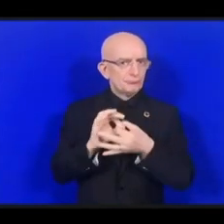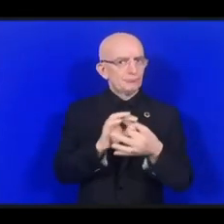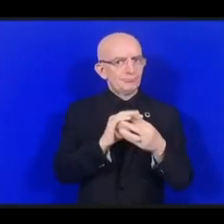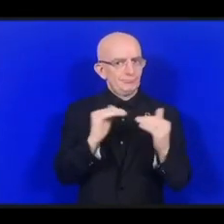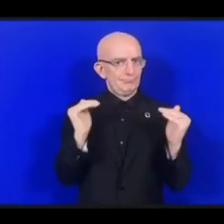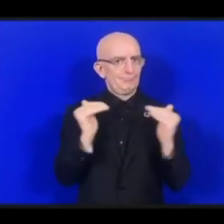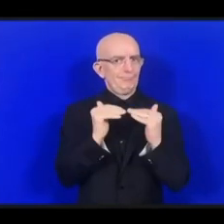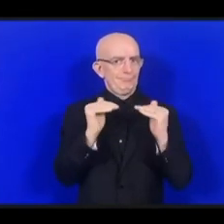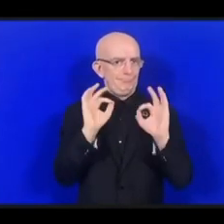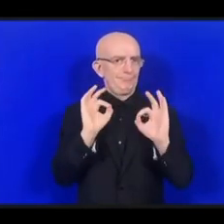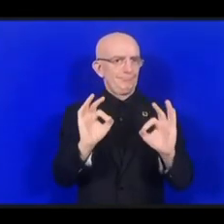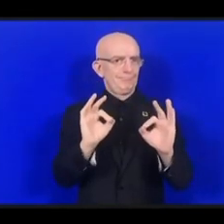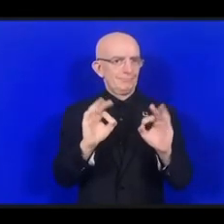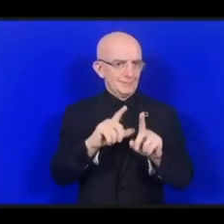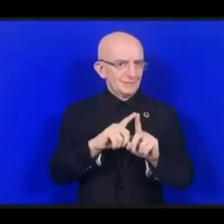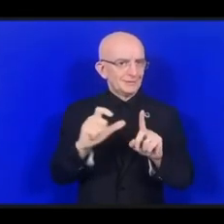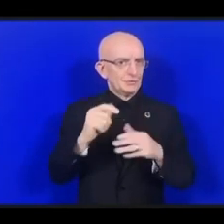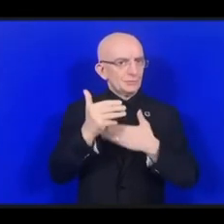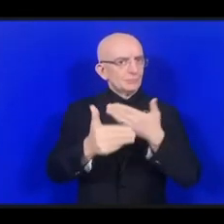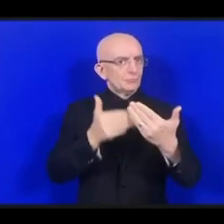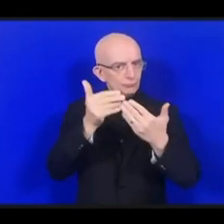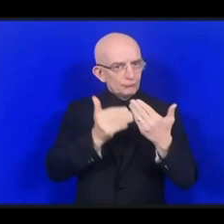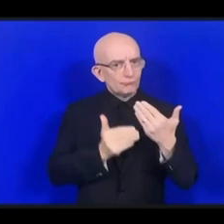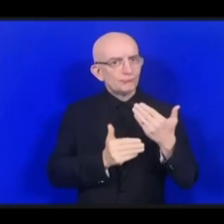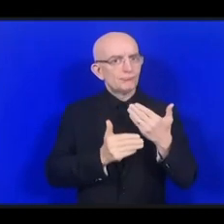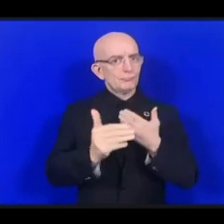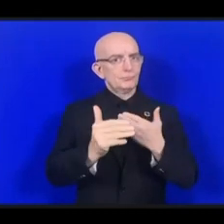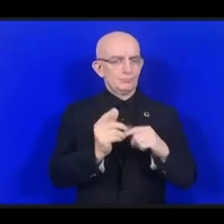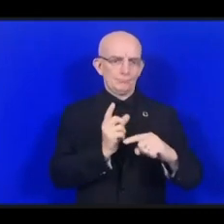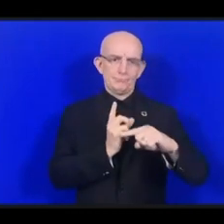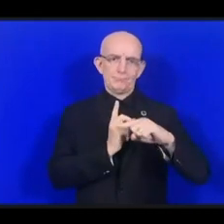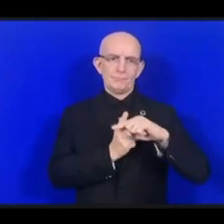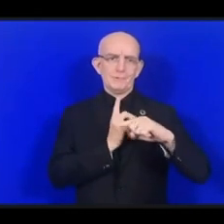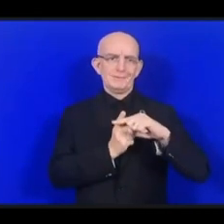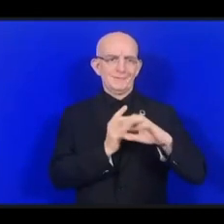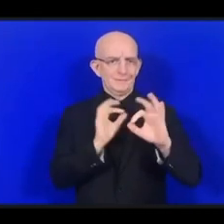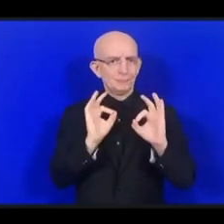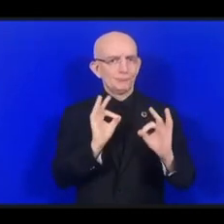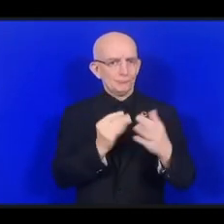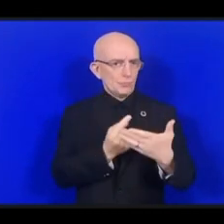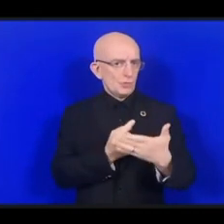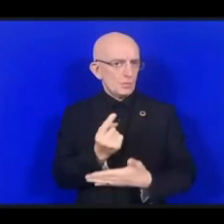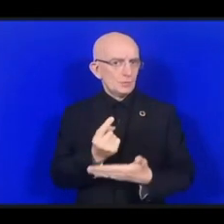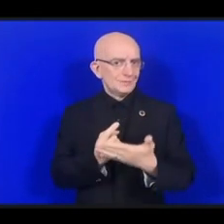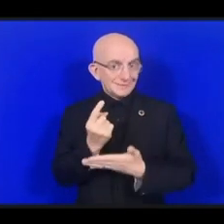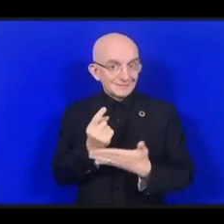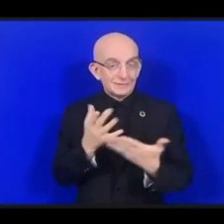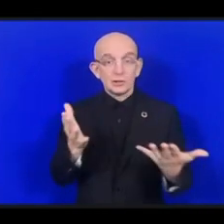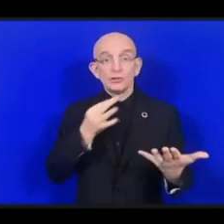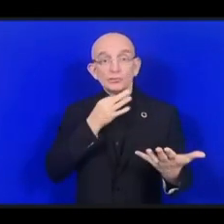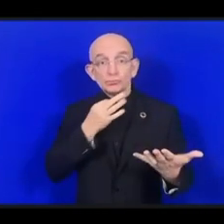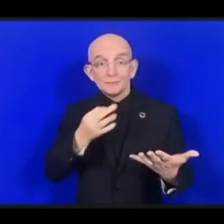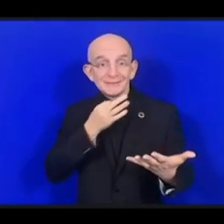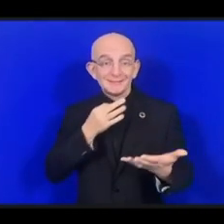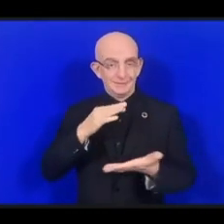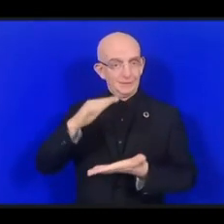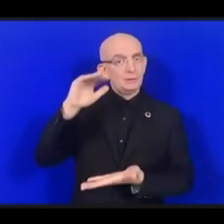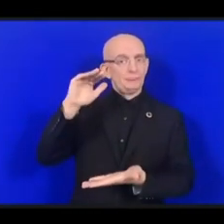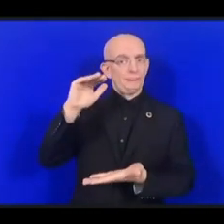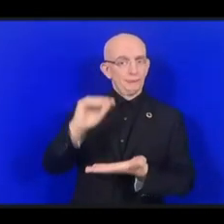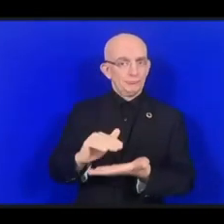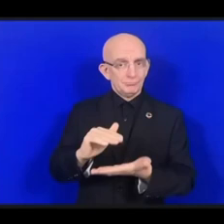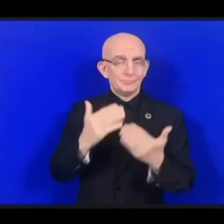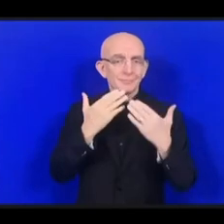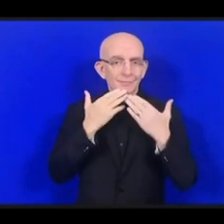равноправного цифрового будущего, оптимизации возможностей и управления риском. Я хочу поблагодарить вас